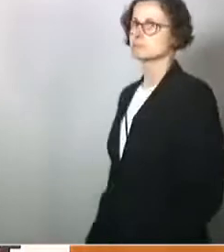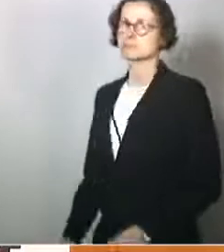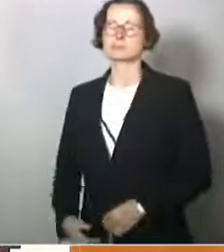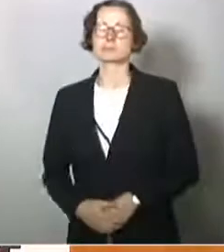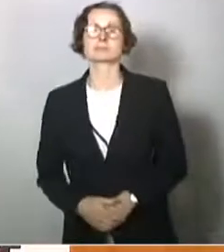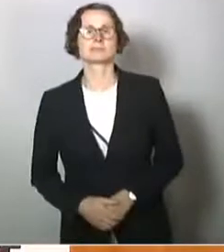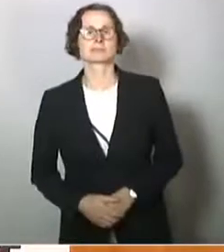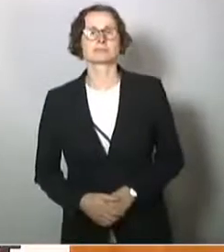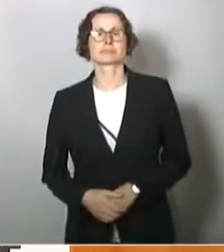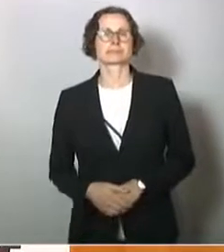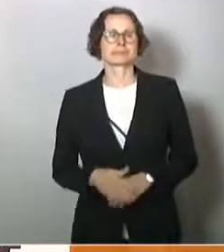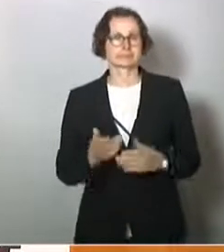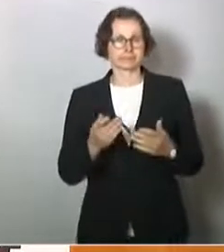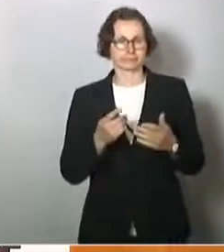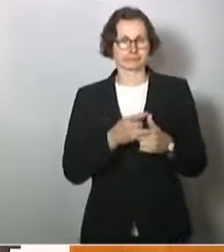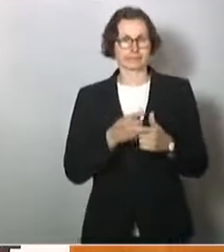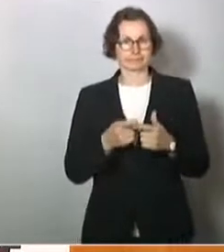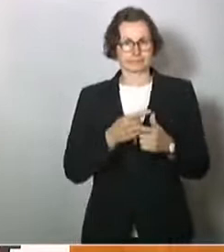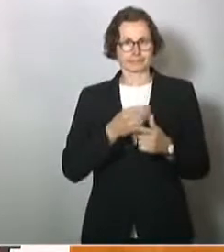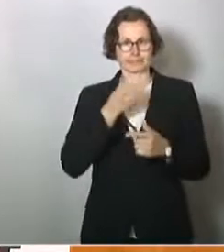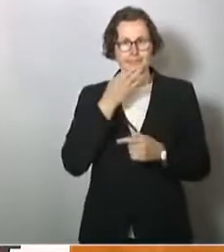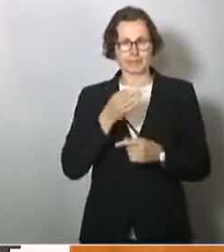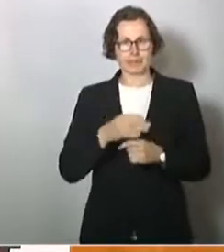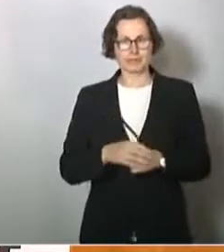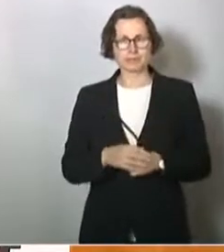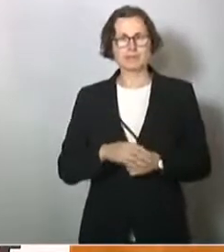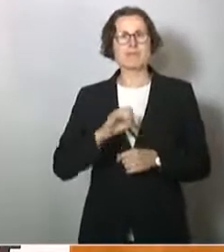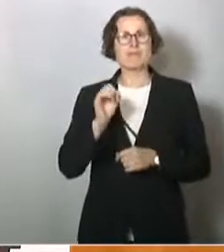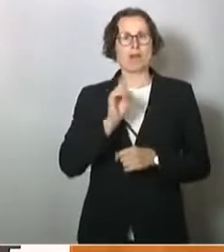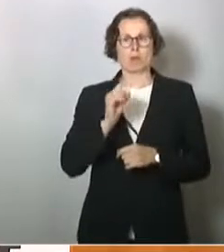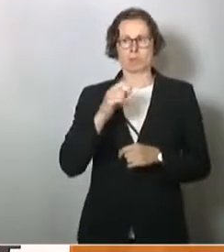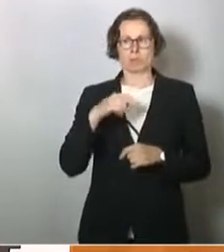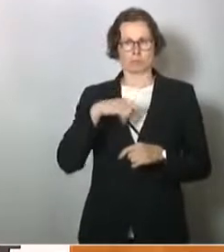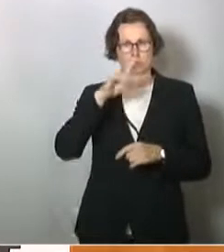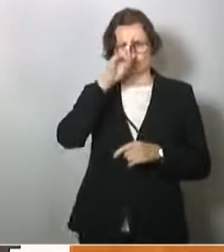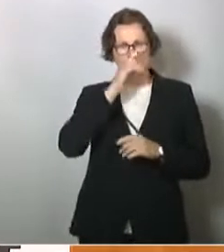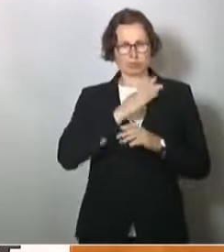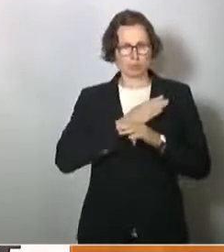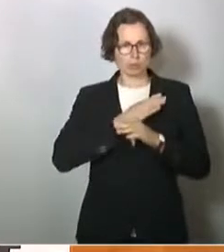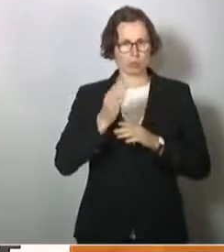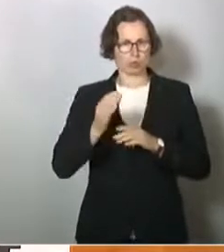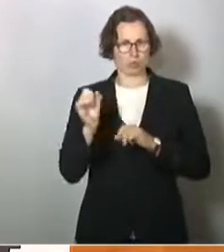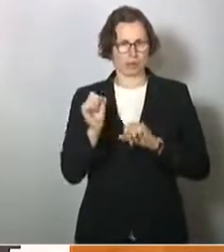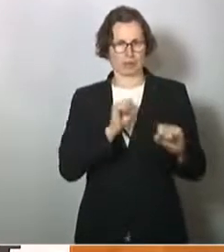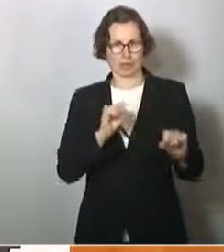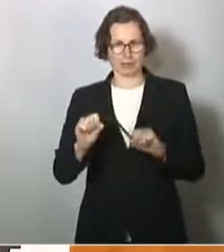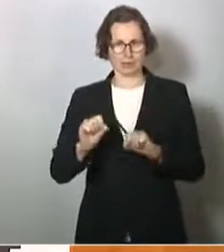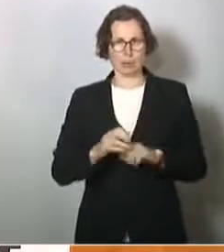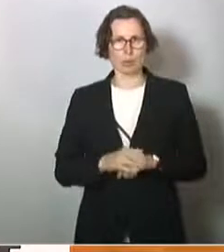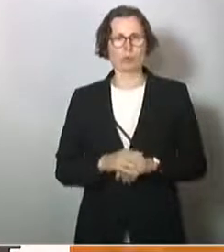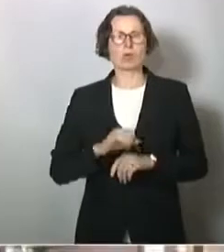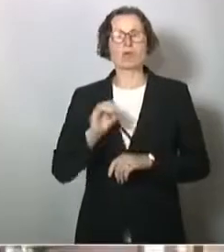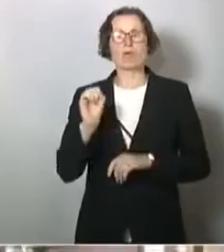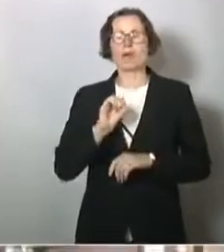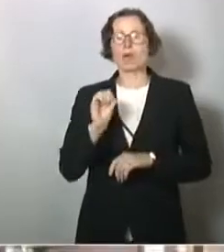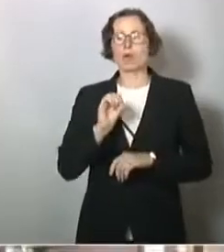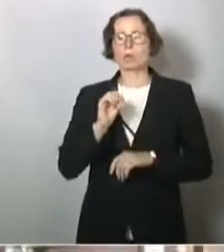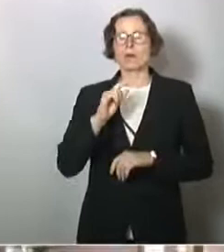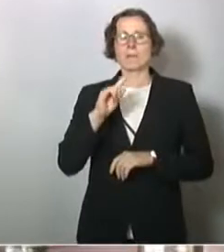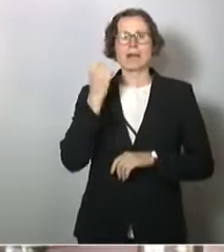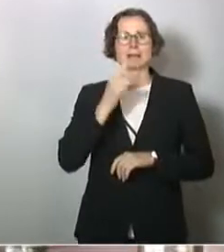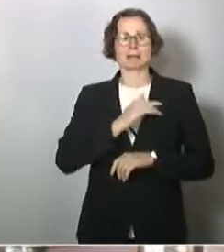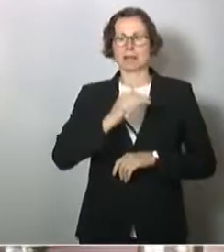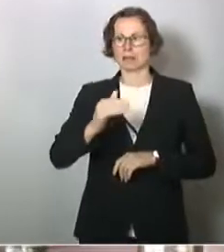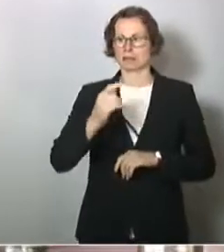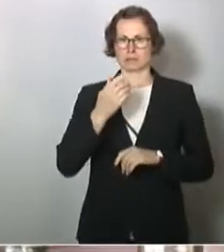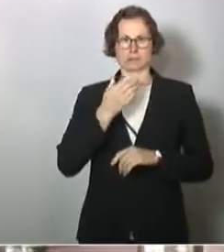Ja, zu der Frage, warum wurde so spät reagiert oder warum traf es die meisten Länder so